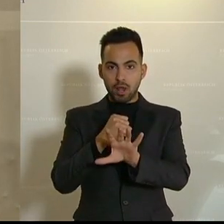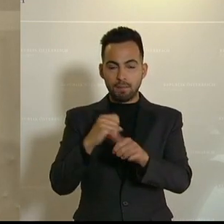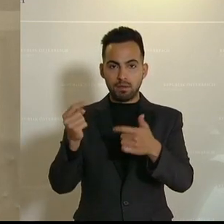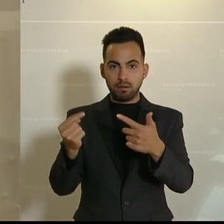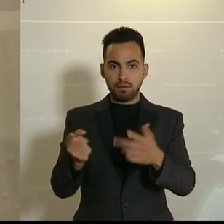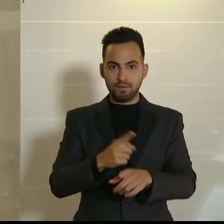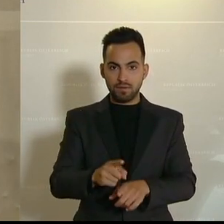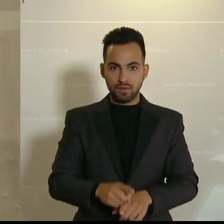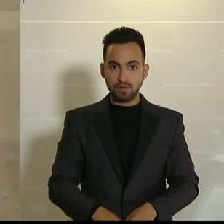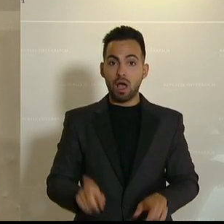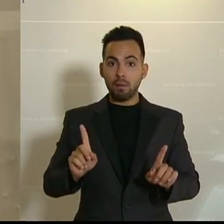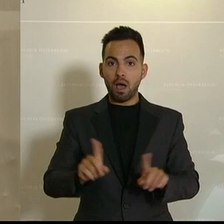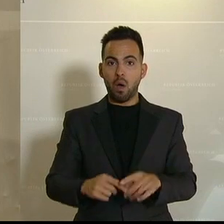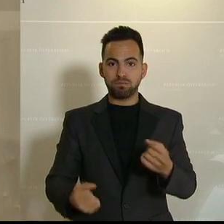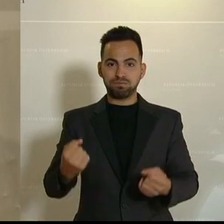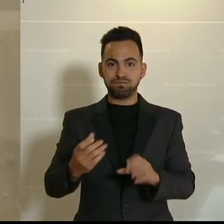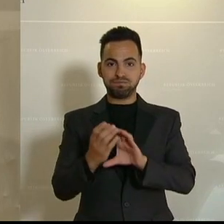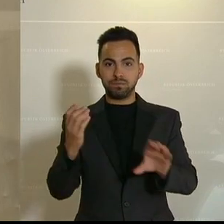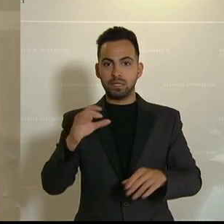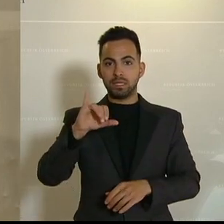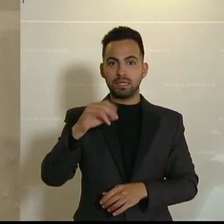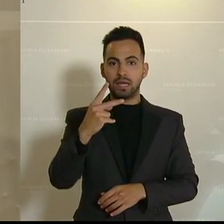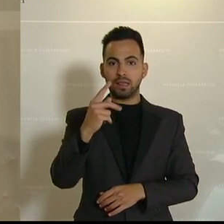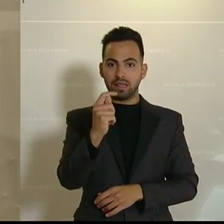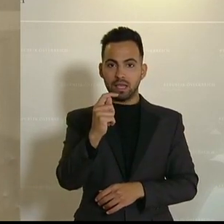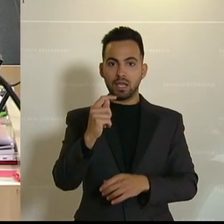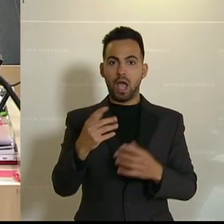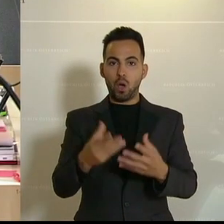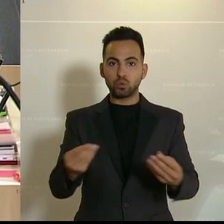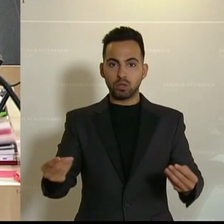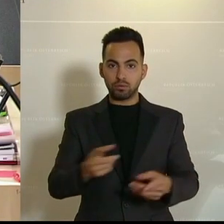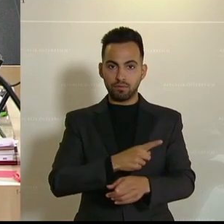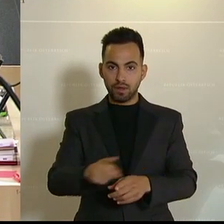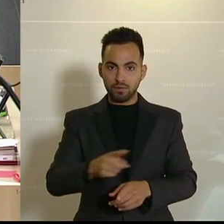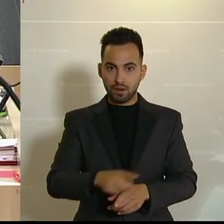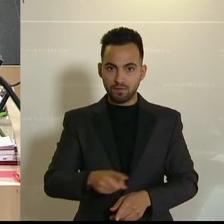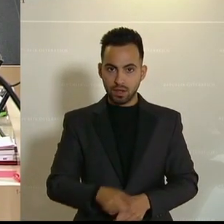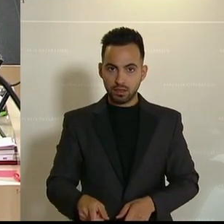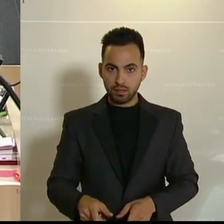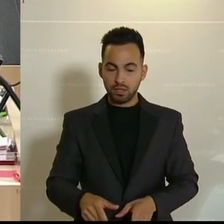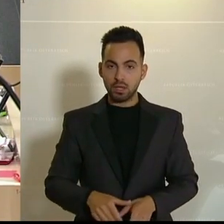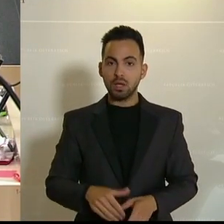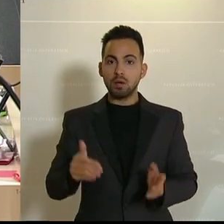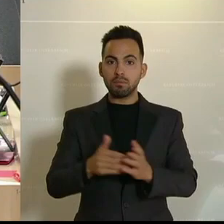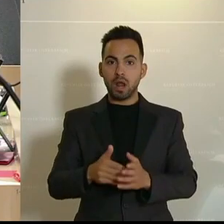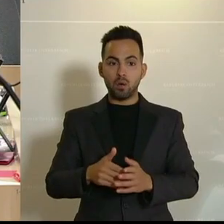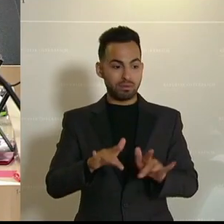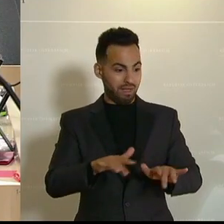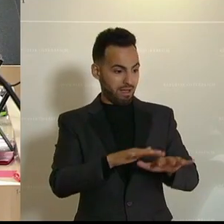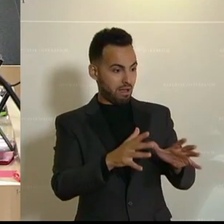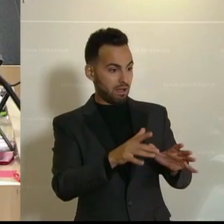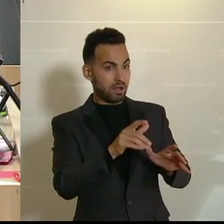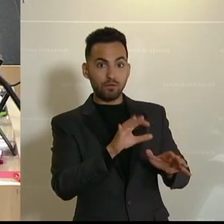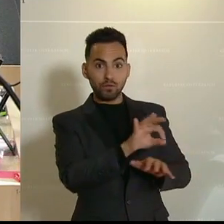es fehlt auch an Fahrzeugen und IKT-Ausstattung. Im Prinzip muss man eine präsente Kompanie verwenden,